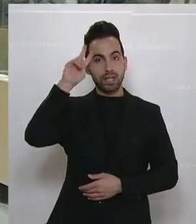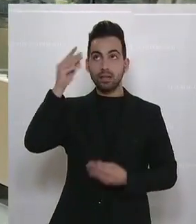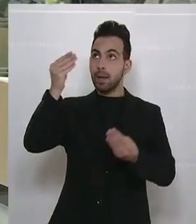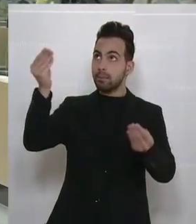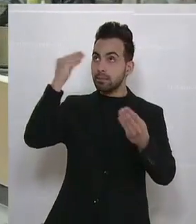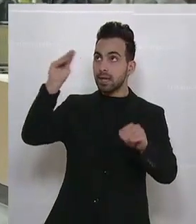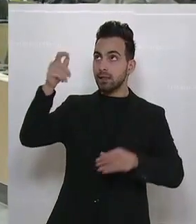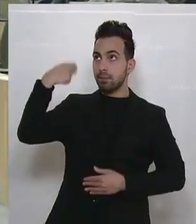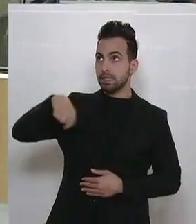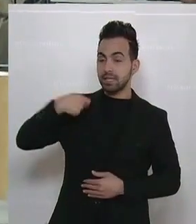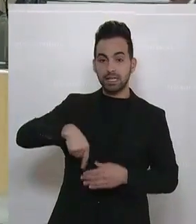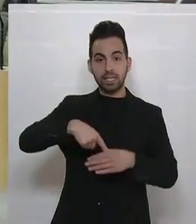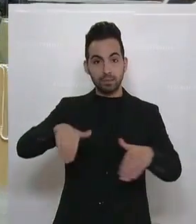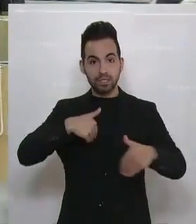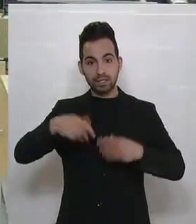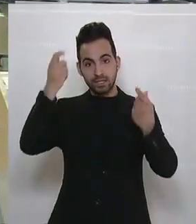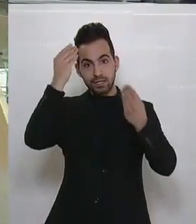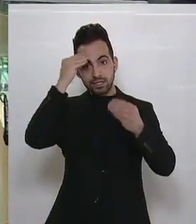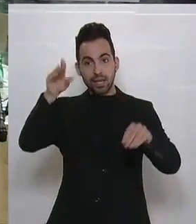Philipp Schrangl, FPÖ ist an Bord.